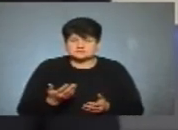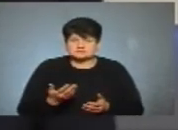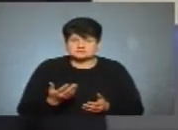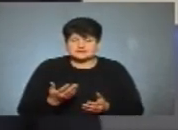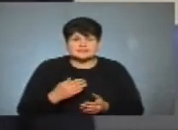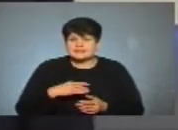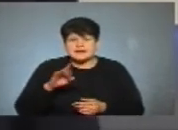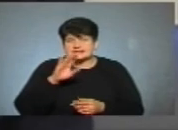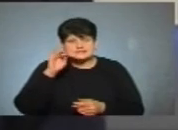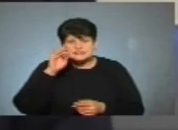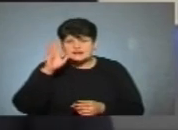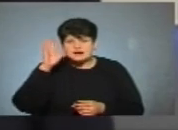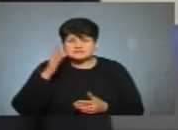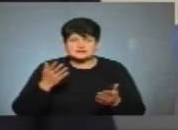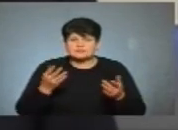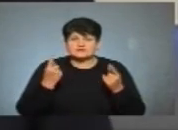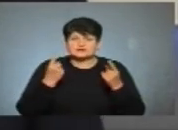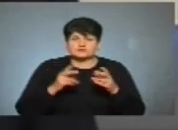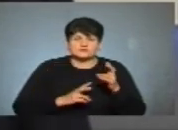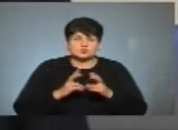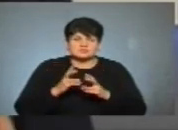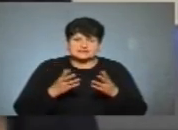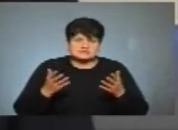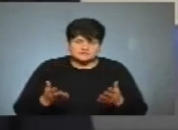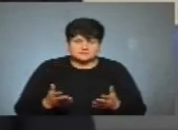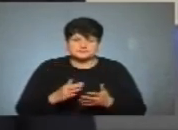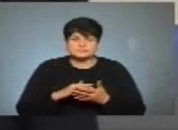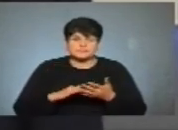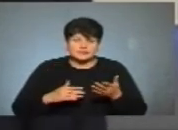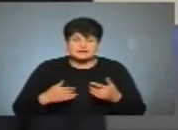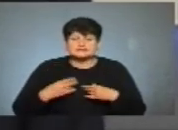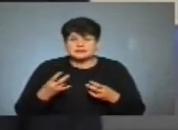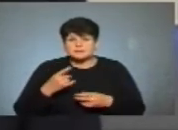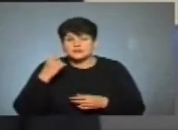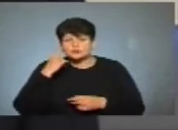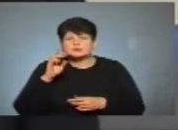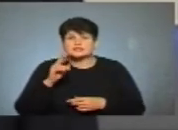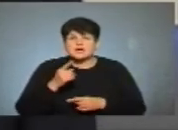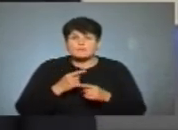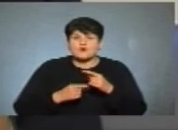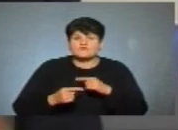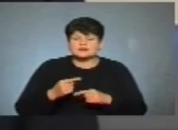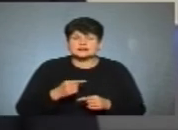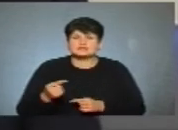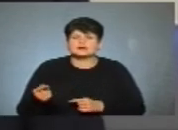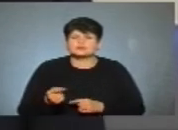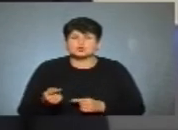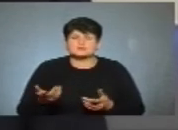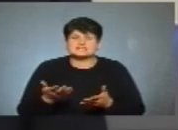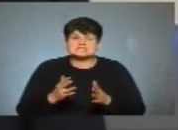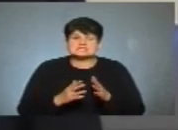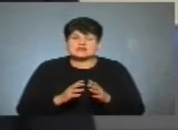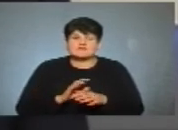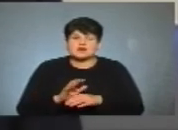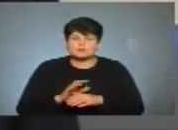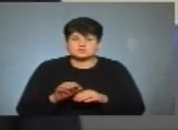славиться якимись великими виробництвами і так далі. Звичайно, треба думати, як повертати в Тернопіль якісь виробничі